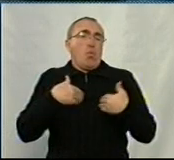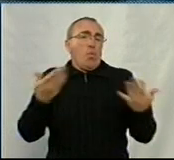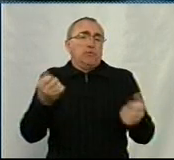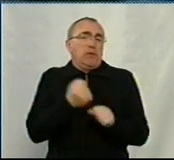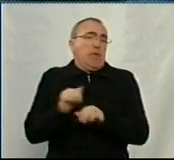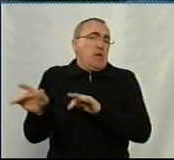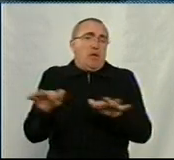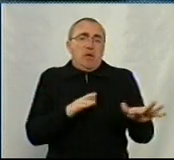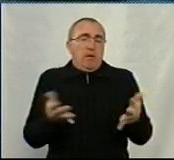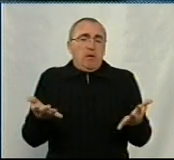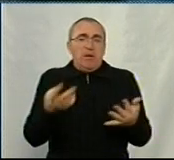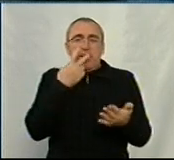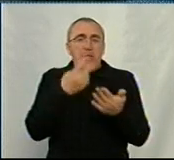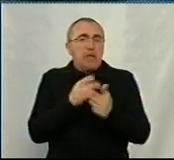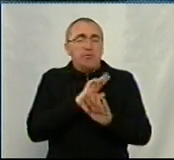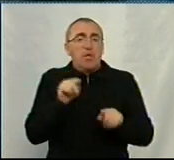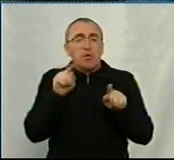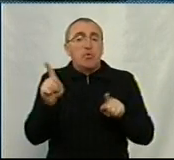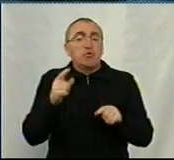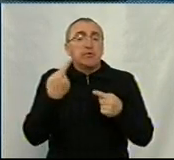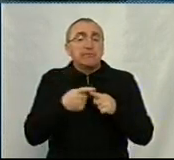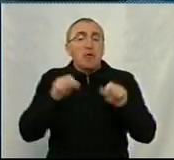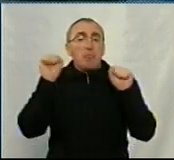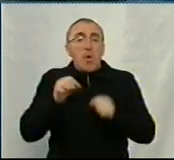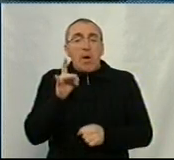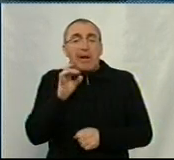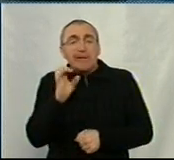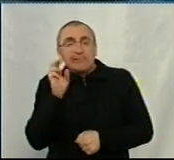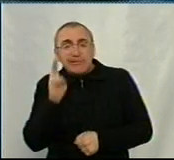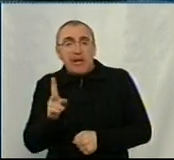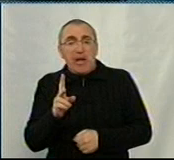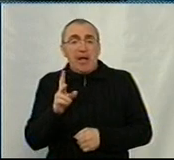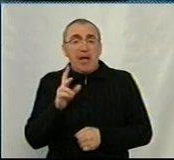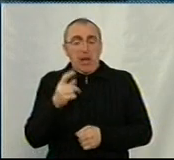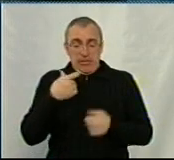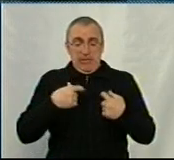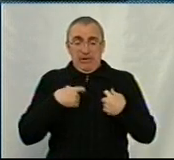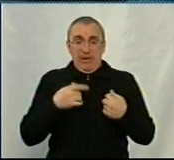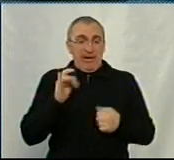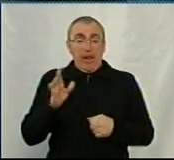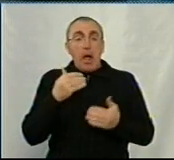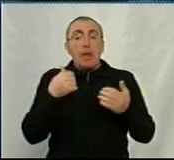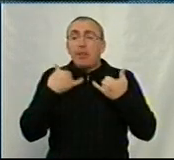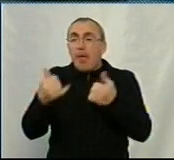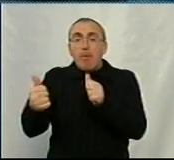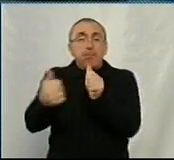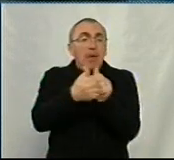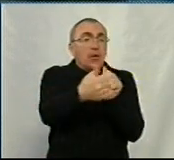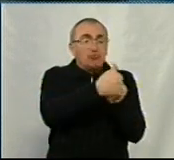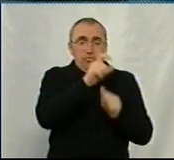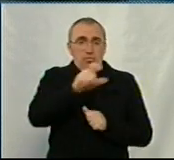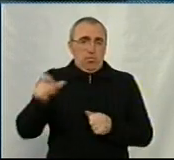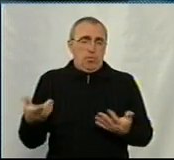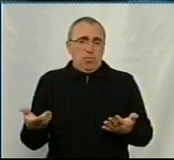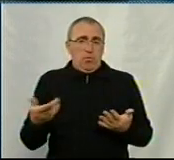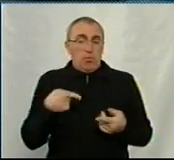роблять. Не зважаючи на те, що це може бути ризиком не для людини особисто, а для ближньої людини. А це дуже важливо. І